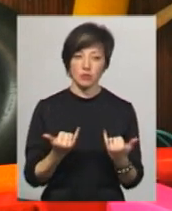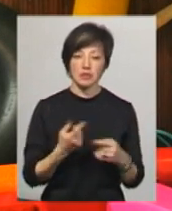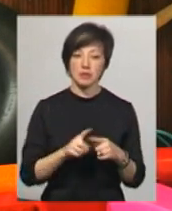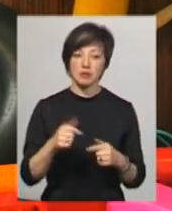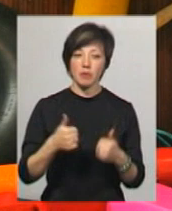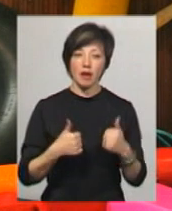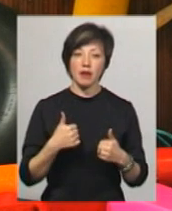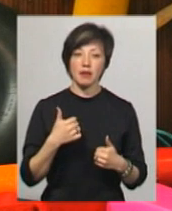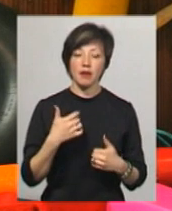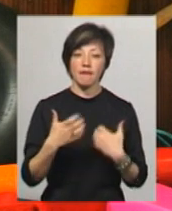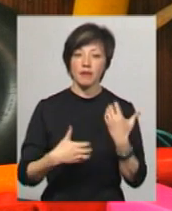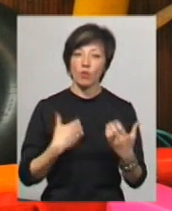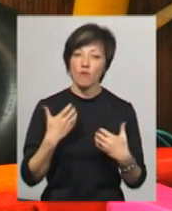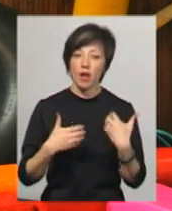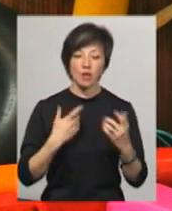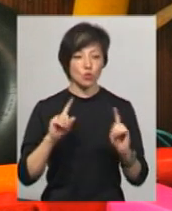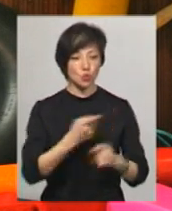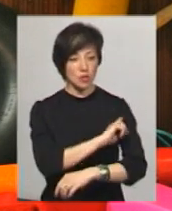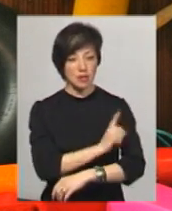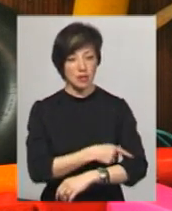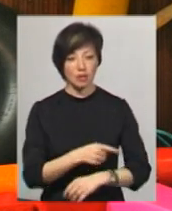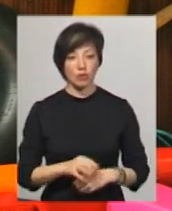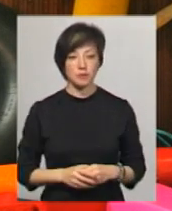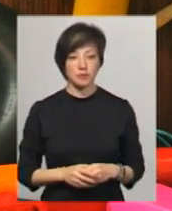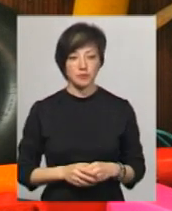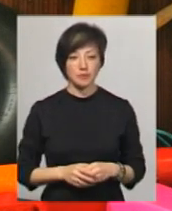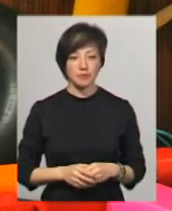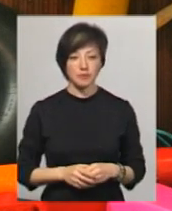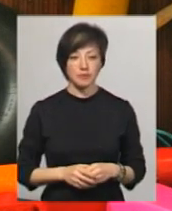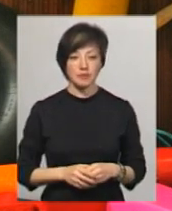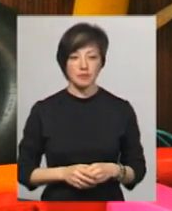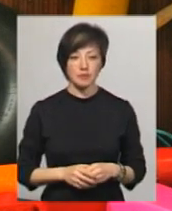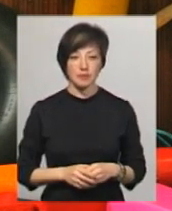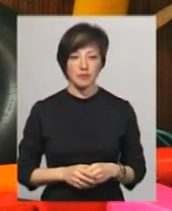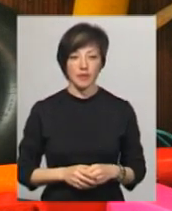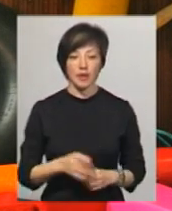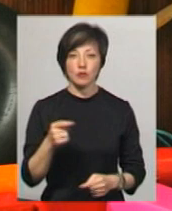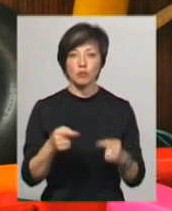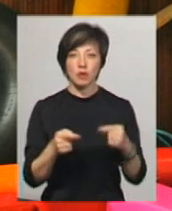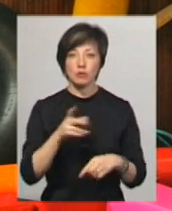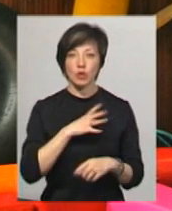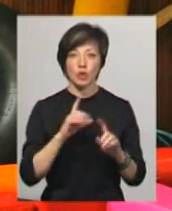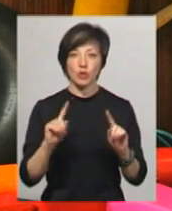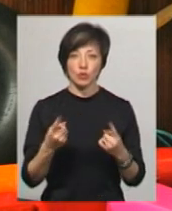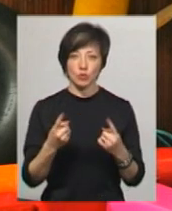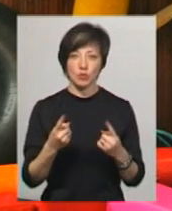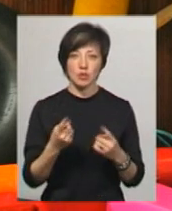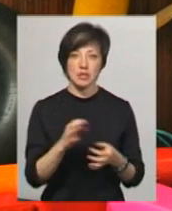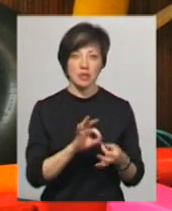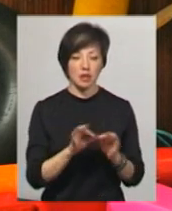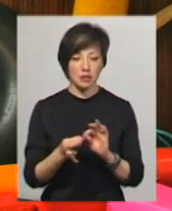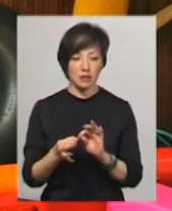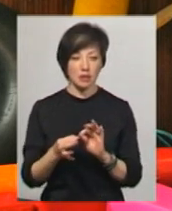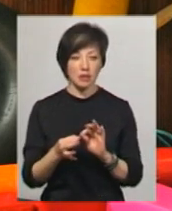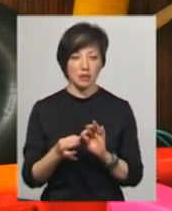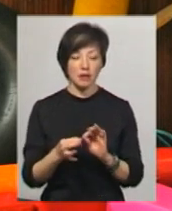цих змаганнях хвилювалася, дуже сильно хвилювалася. Вийшла, суперниця була дуже складна, вона